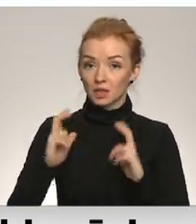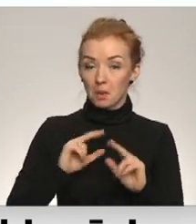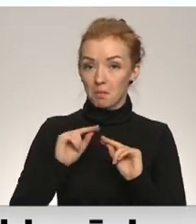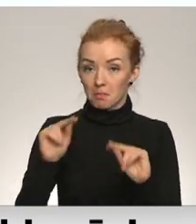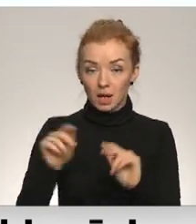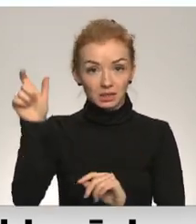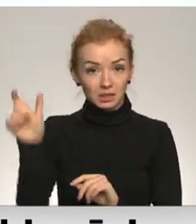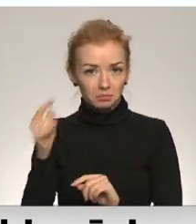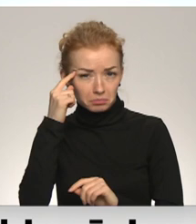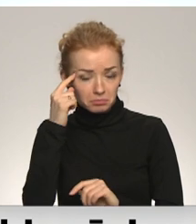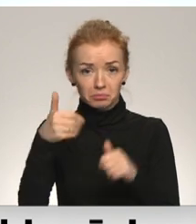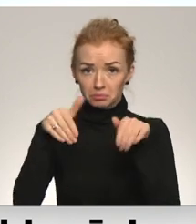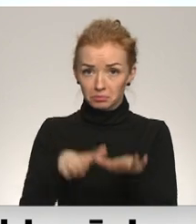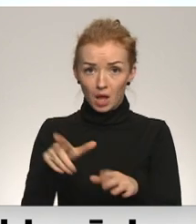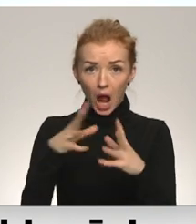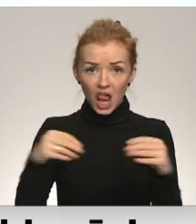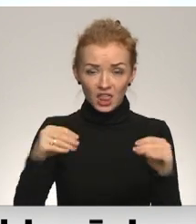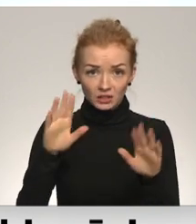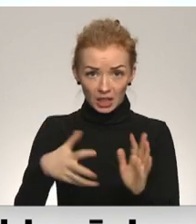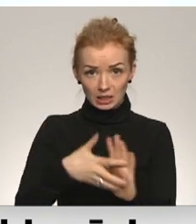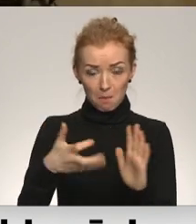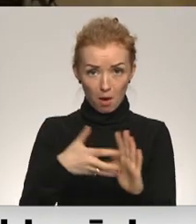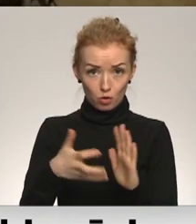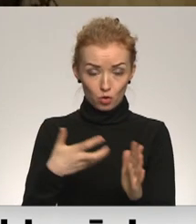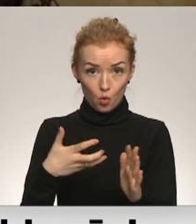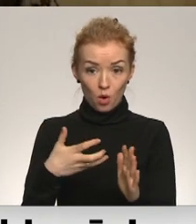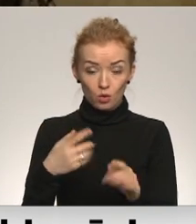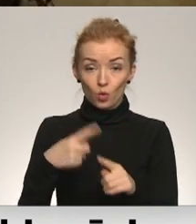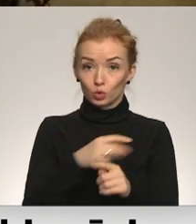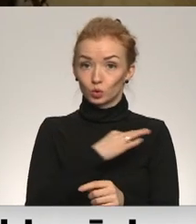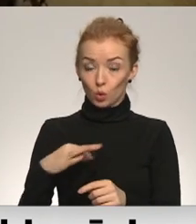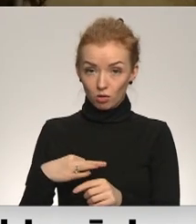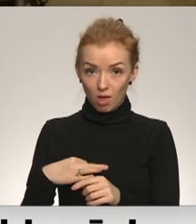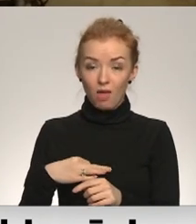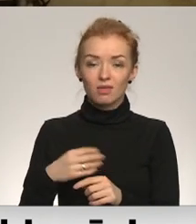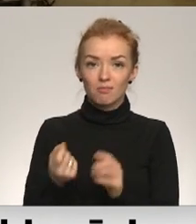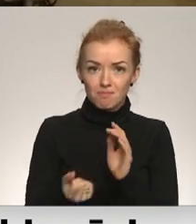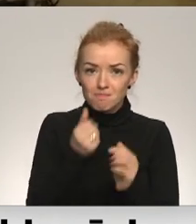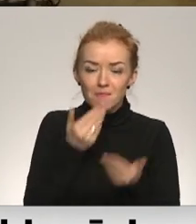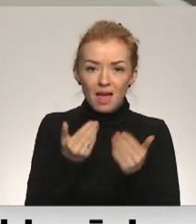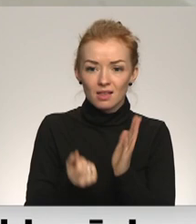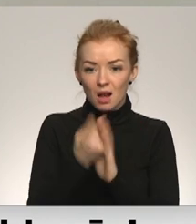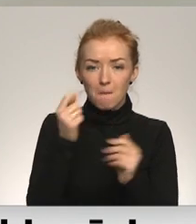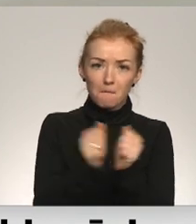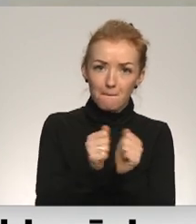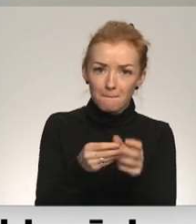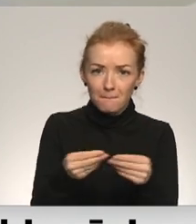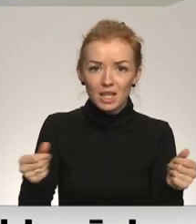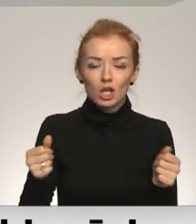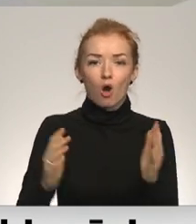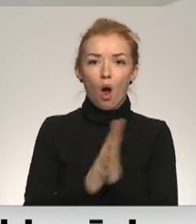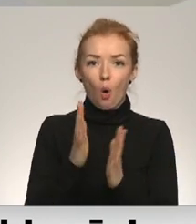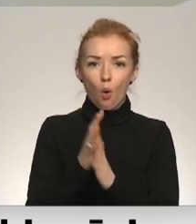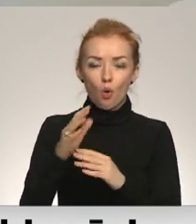Uldis Žaimis nolēms, aļģis var izmantot liederīgāk. Viņa vadībās studenti no tām mēģina radīt papīru, augu mēslojumu, kā arī